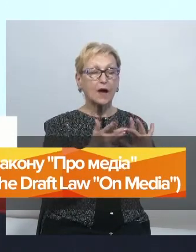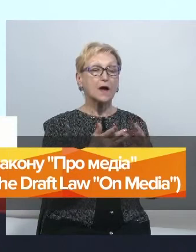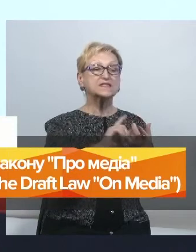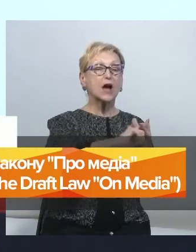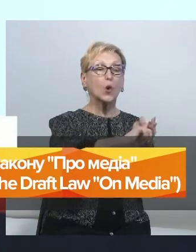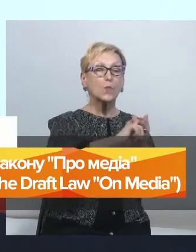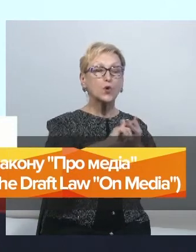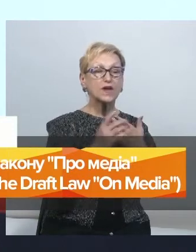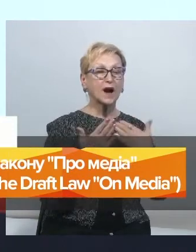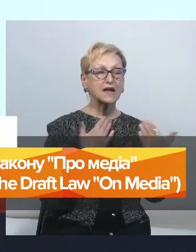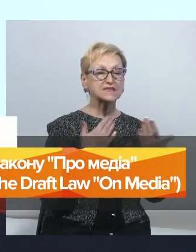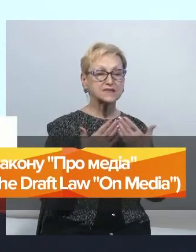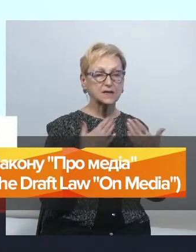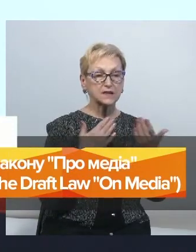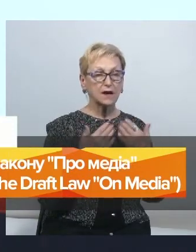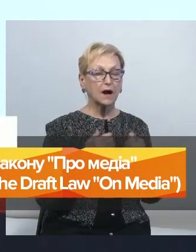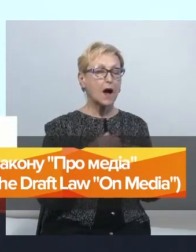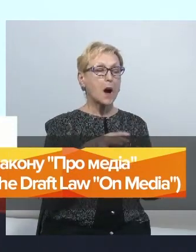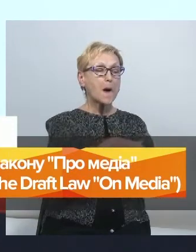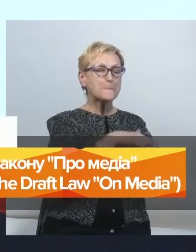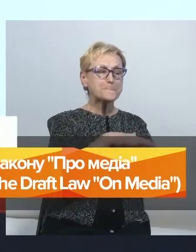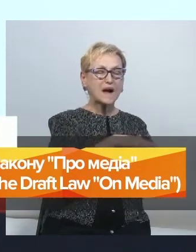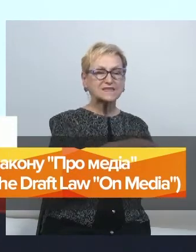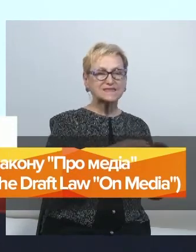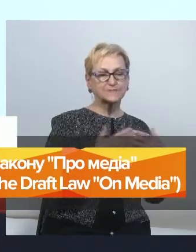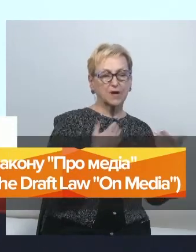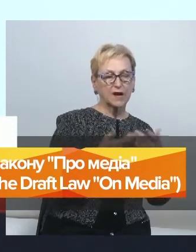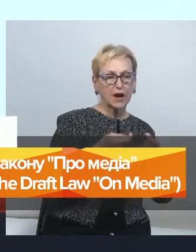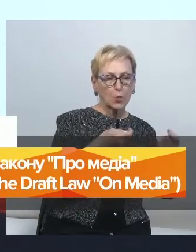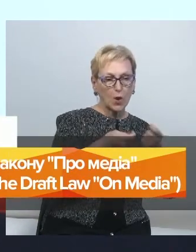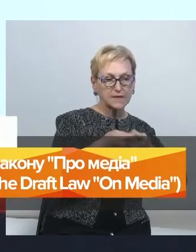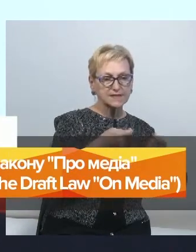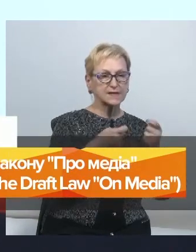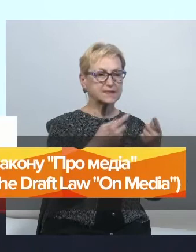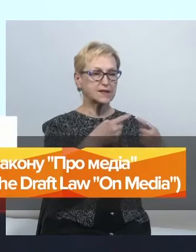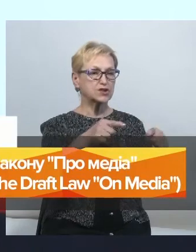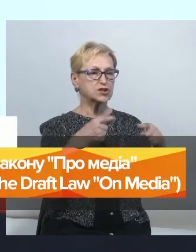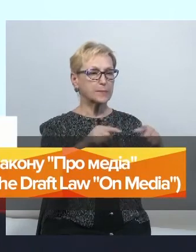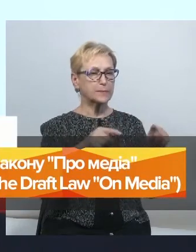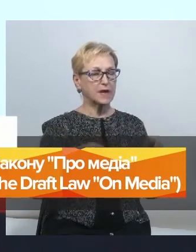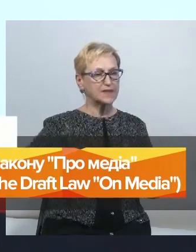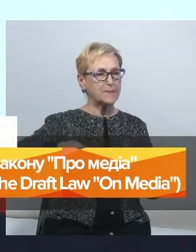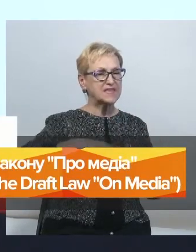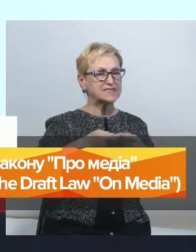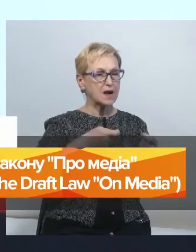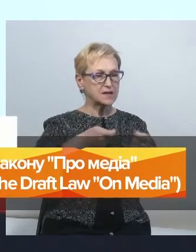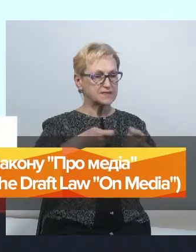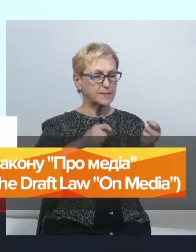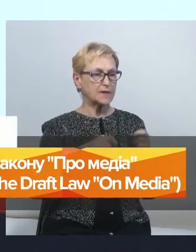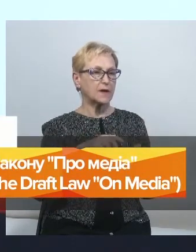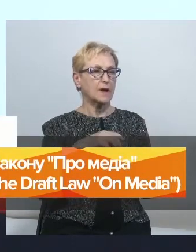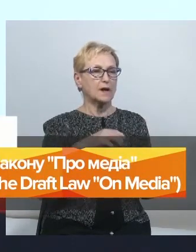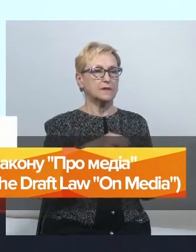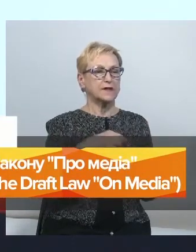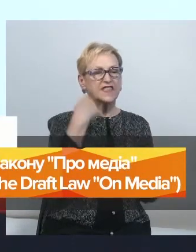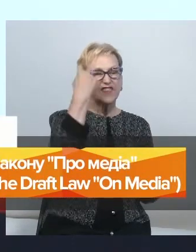можливість комунікації НАСРАДи як регулятора з соціальними мережами, з їх адміністраціями. Це онлайн-медіа, власне,